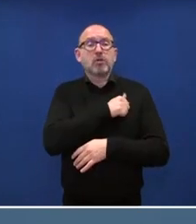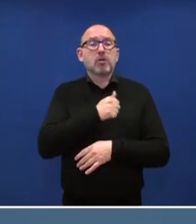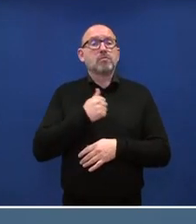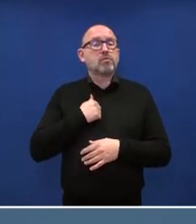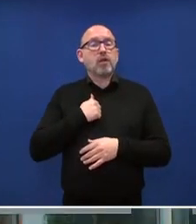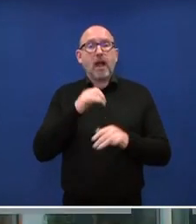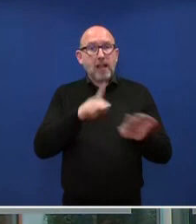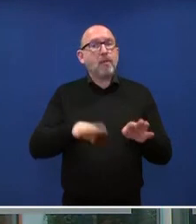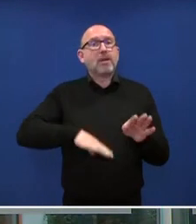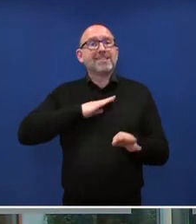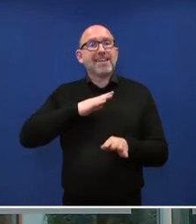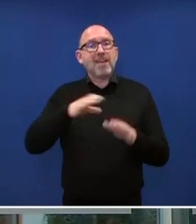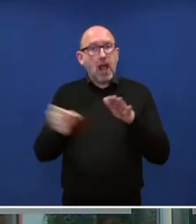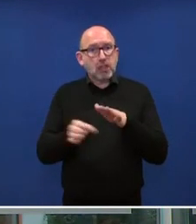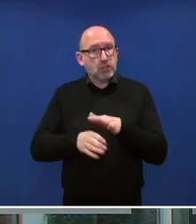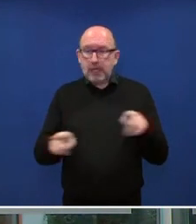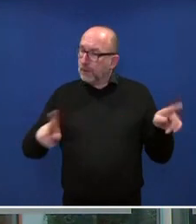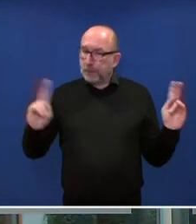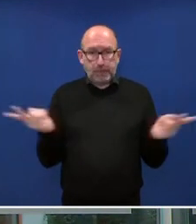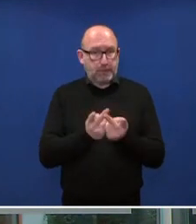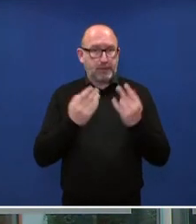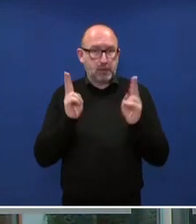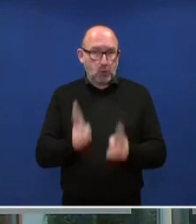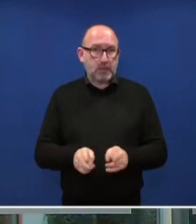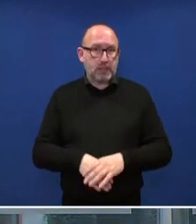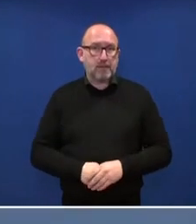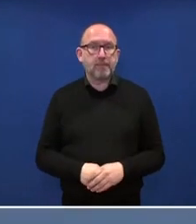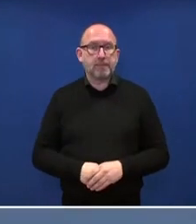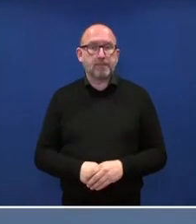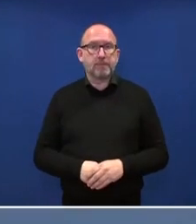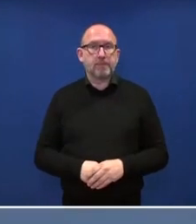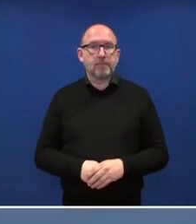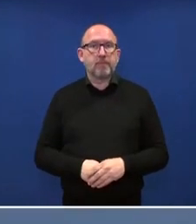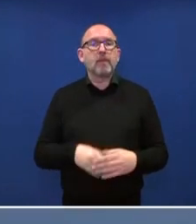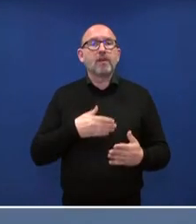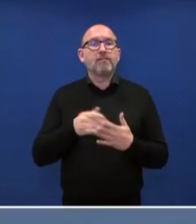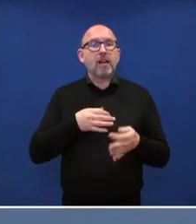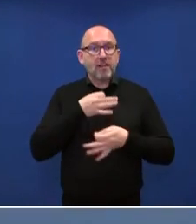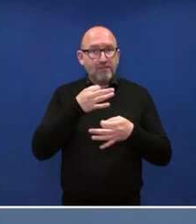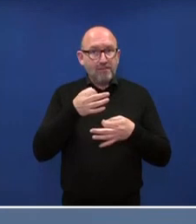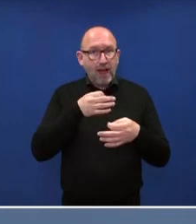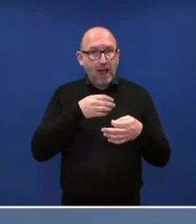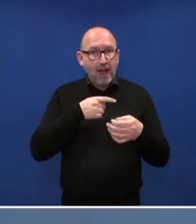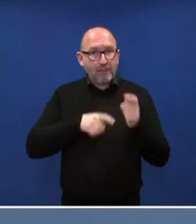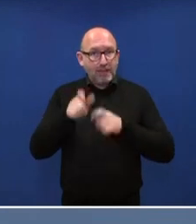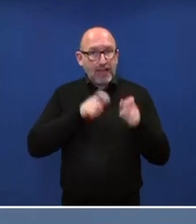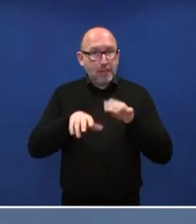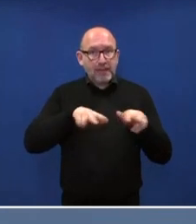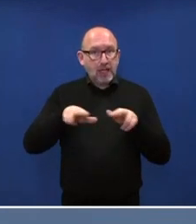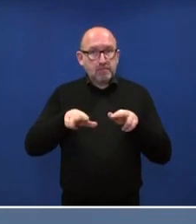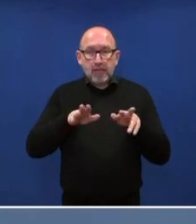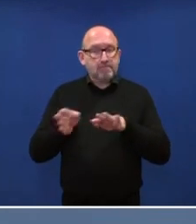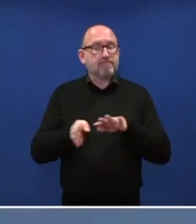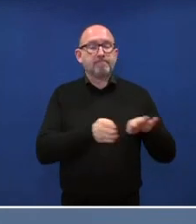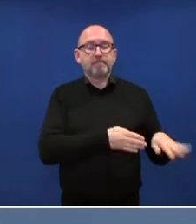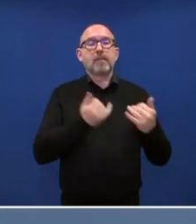für zivile Angestellte der Bundeswehr. Gibt es weitere Fragen an das Verteidigungsministerium? Dann würde ich die Justiz mit